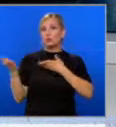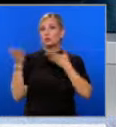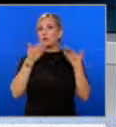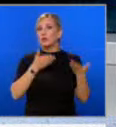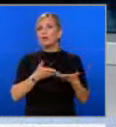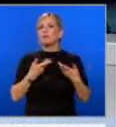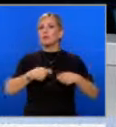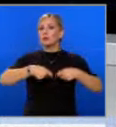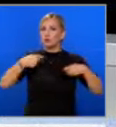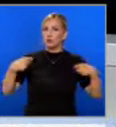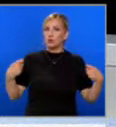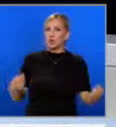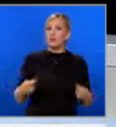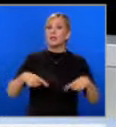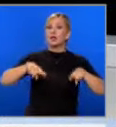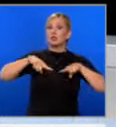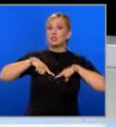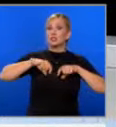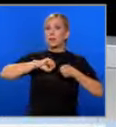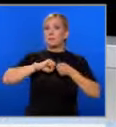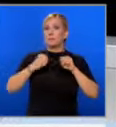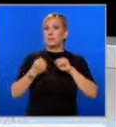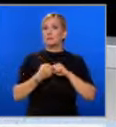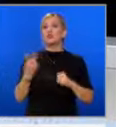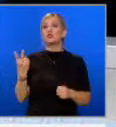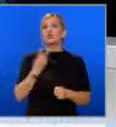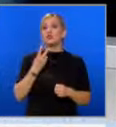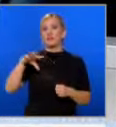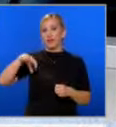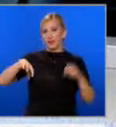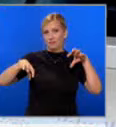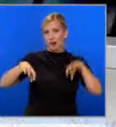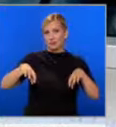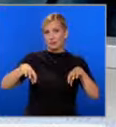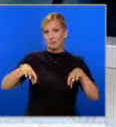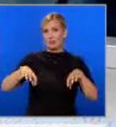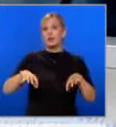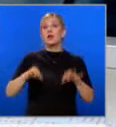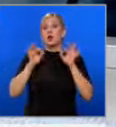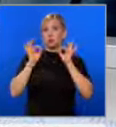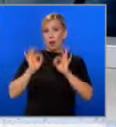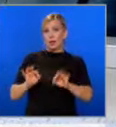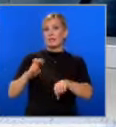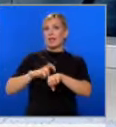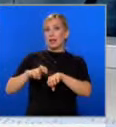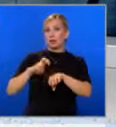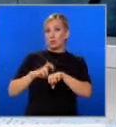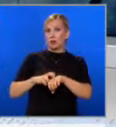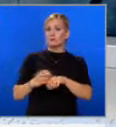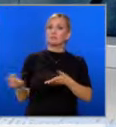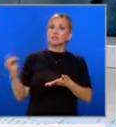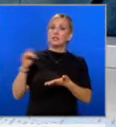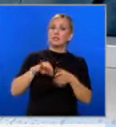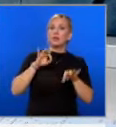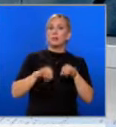на фона на продължаващата юридическа битка между двете фракции в движението. Лоялните на Доган ще се явят на изборите